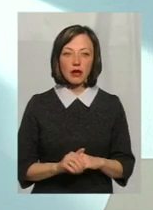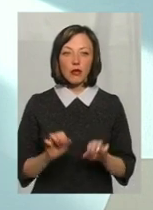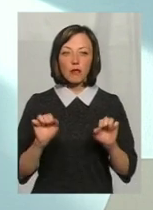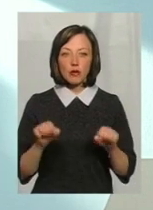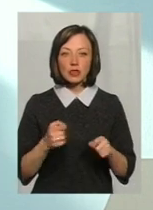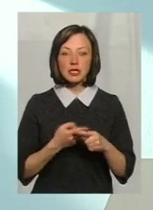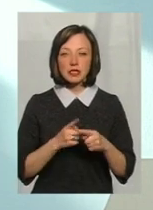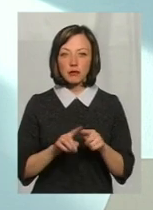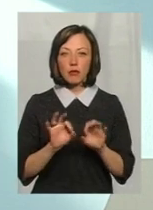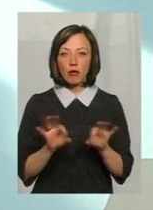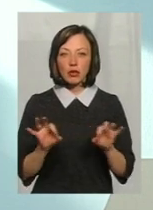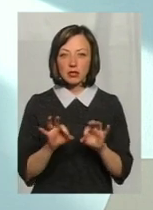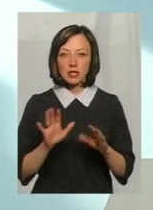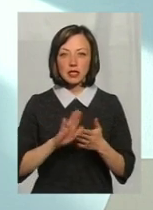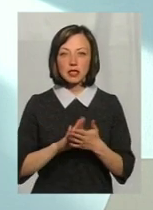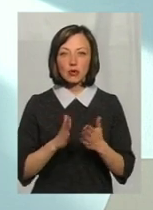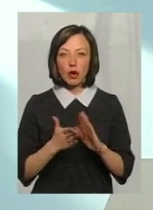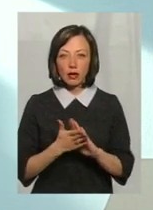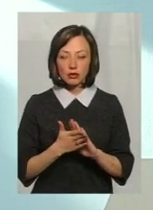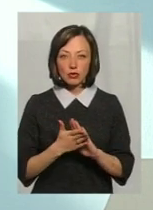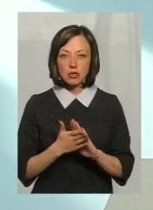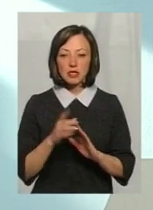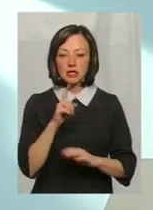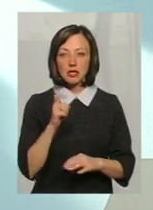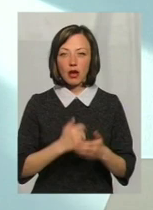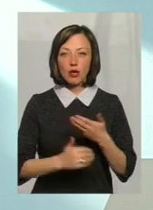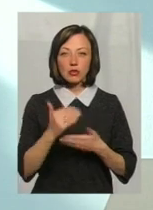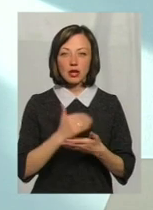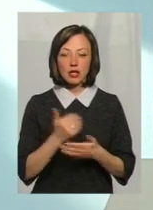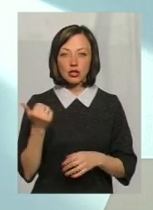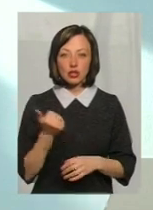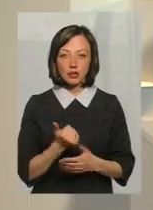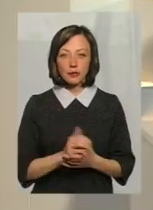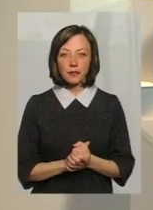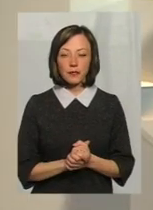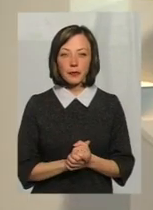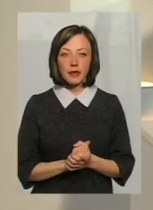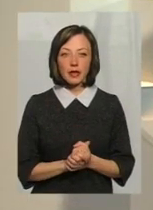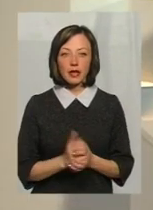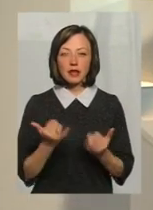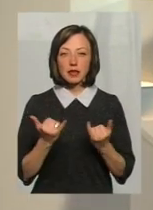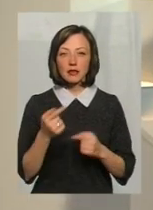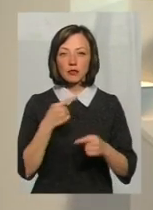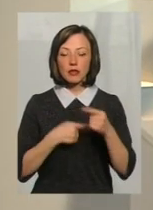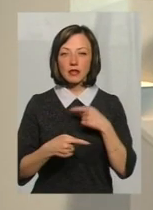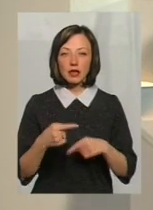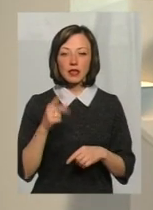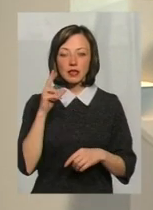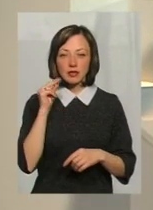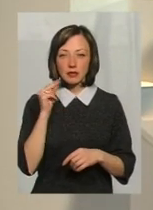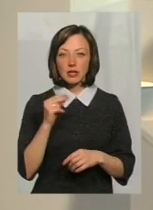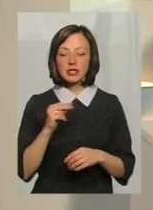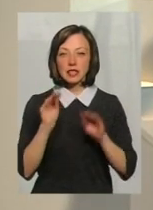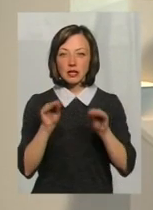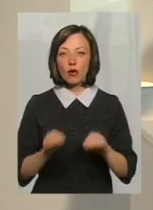навіть і цим пояснити оцю ситуацію за останній тиждень. От давайте зараз ми повернемося до мови цифр. За статистикою